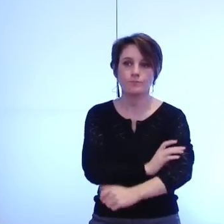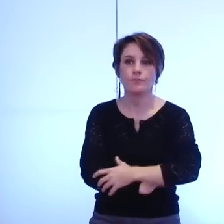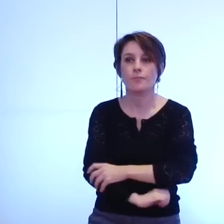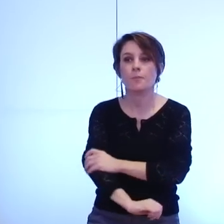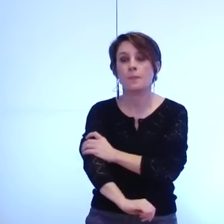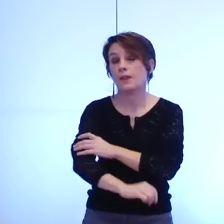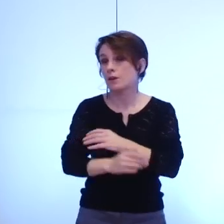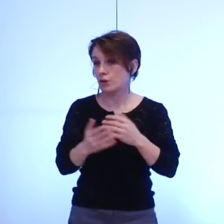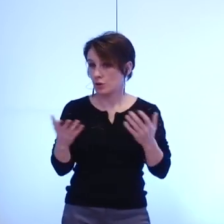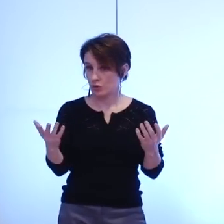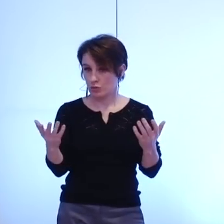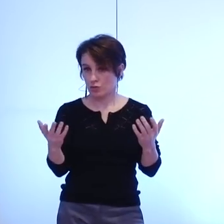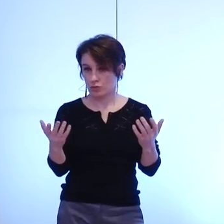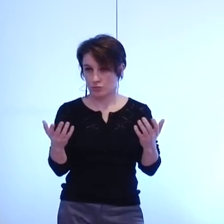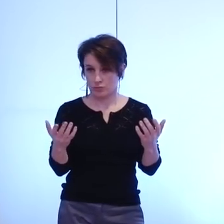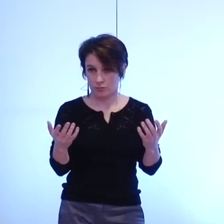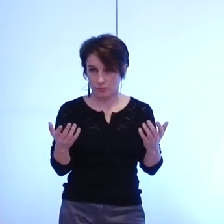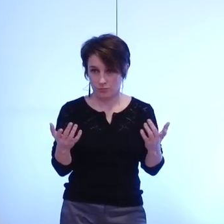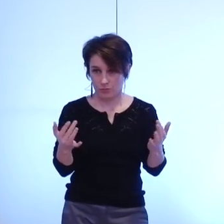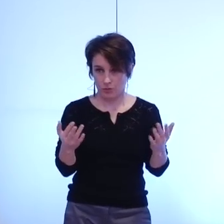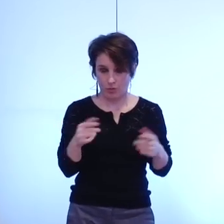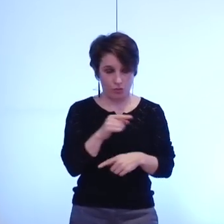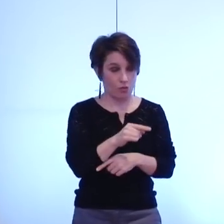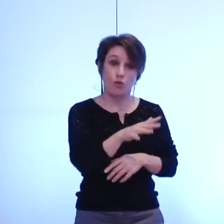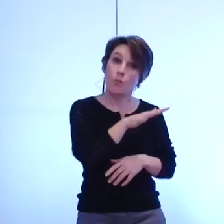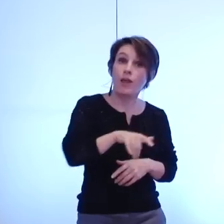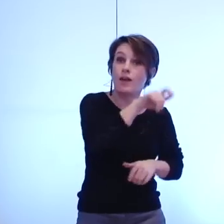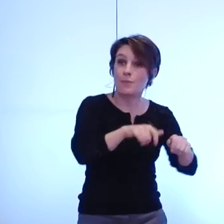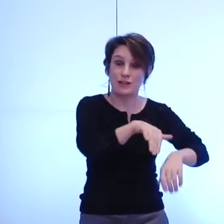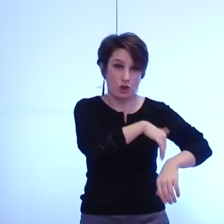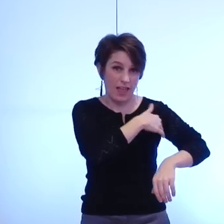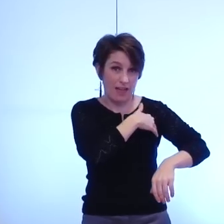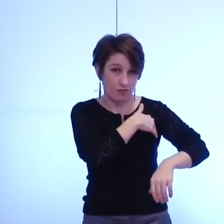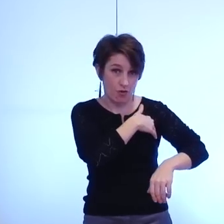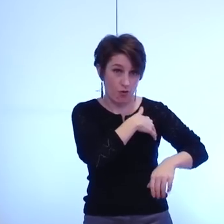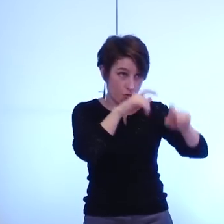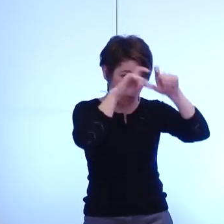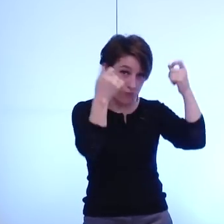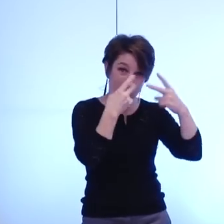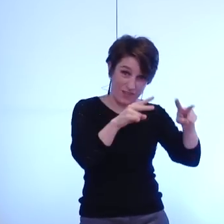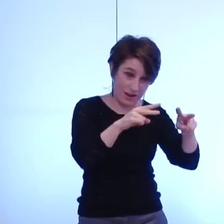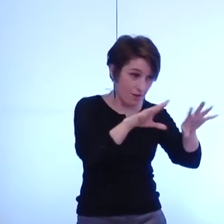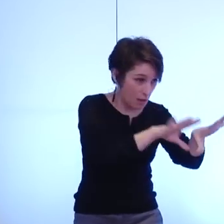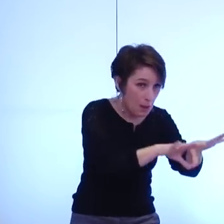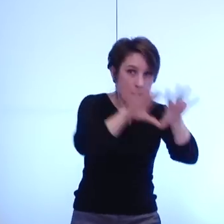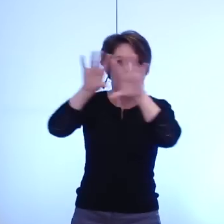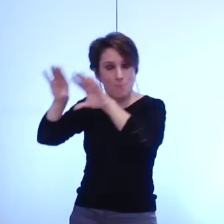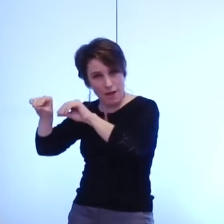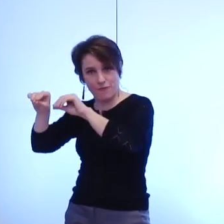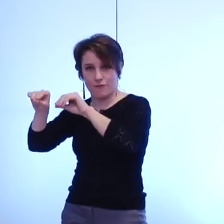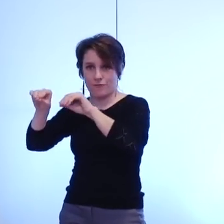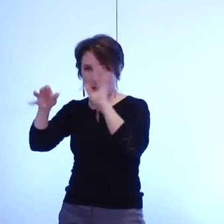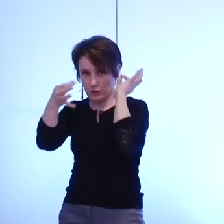passe d'une commune à l'agglomération choisit le régime